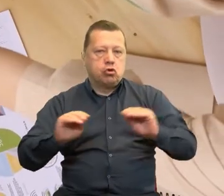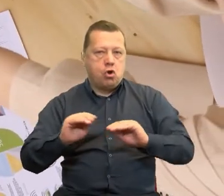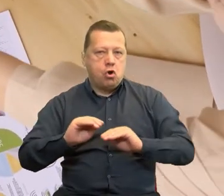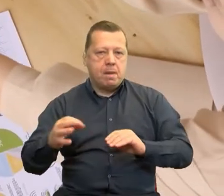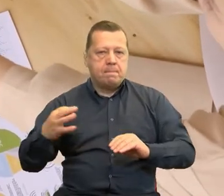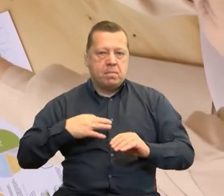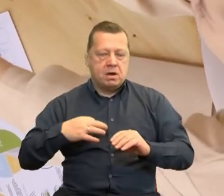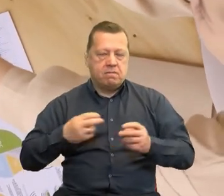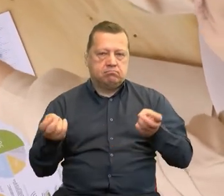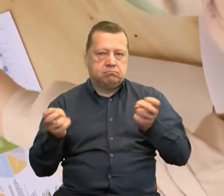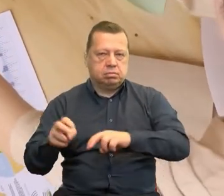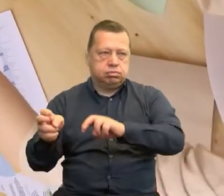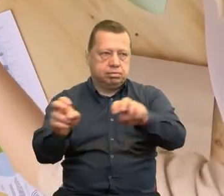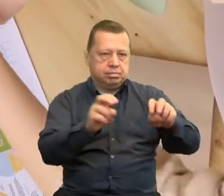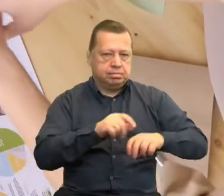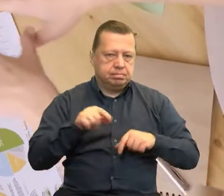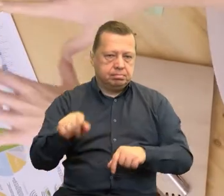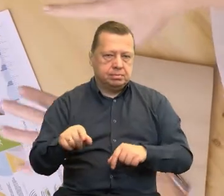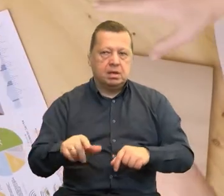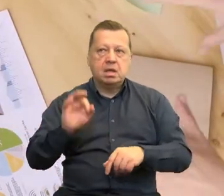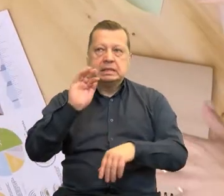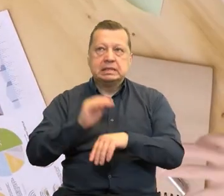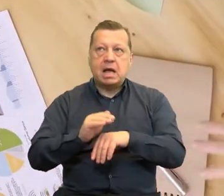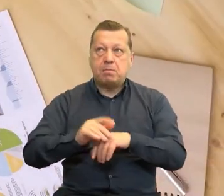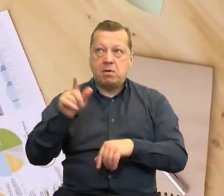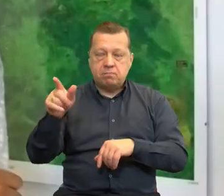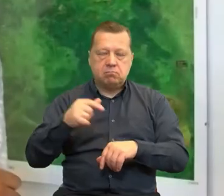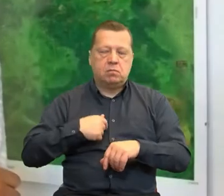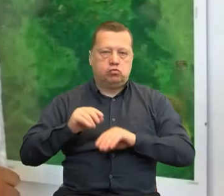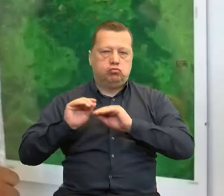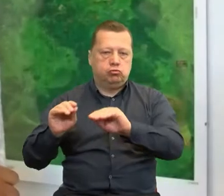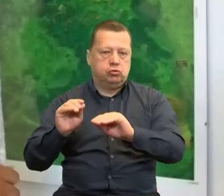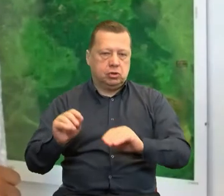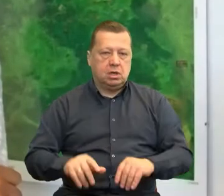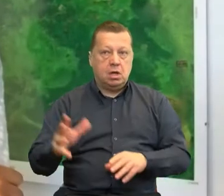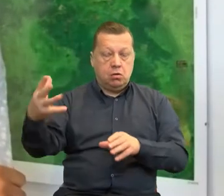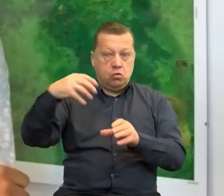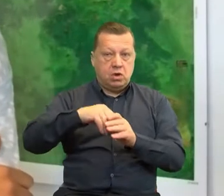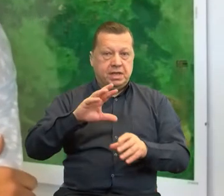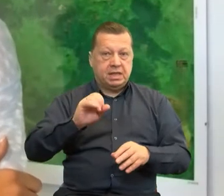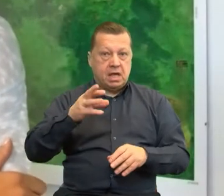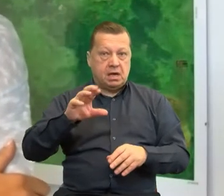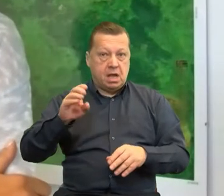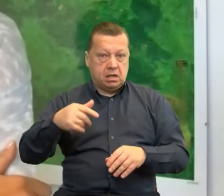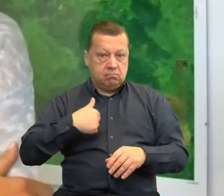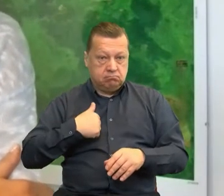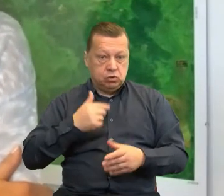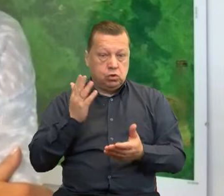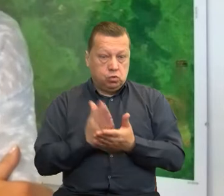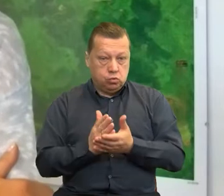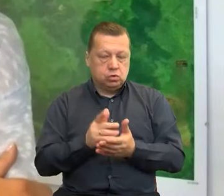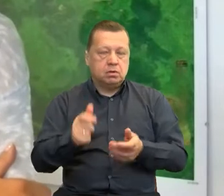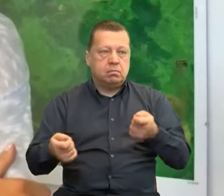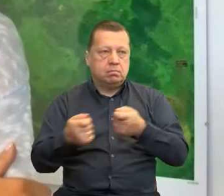skrojonych w specjalnie pod podmioty zamawiające. Udział w programie internetu pozwolił na pogłębianie współpracy z